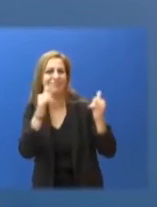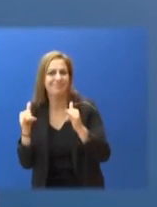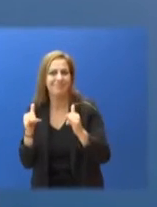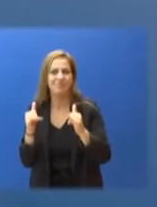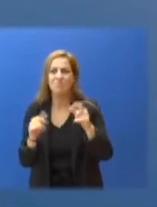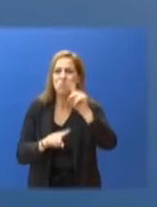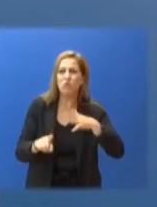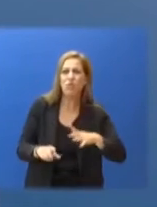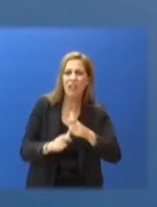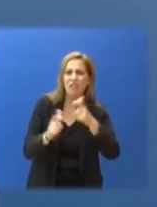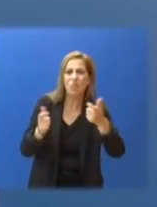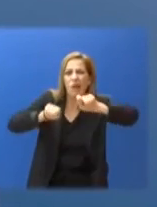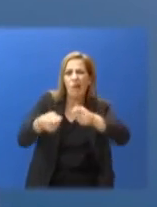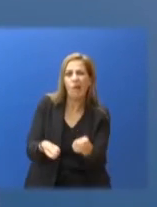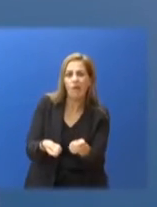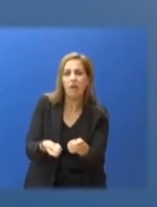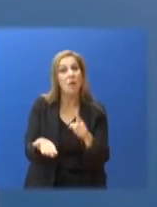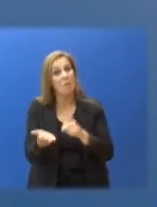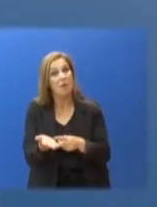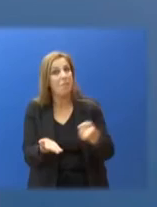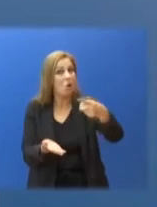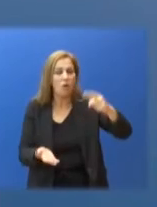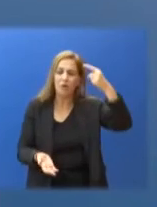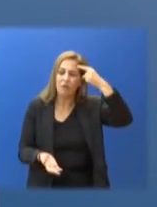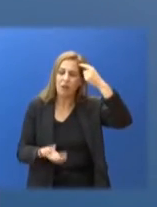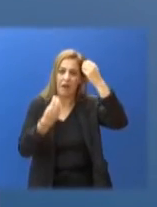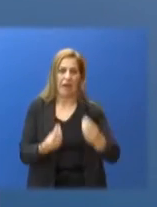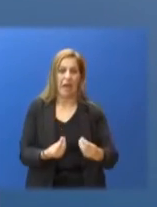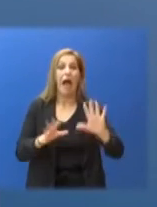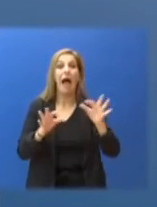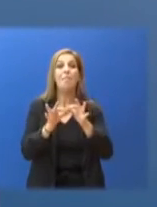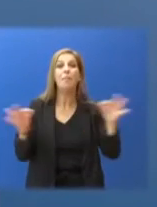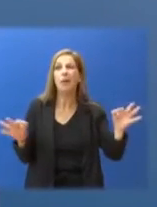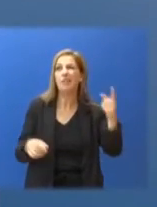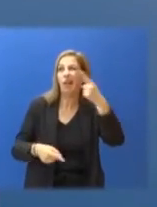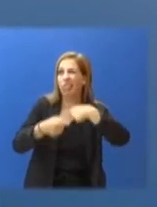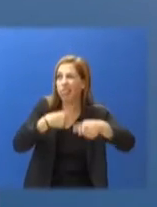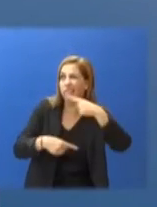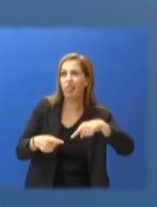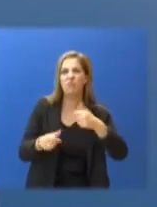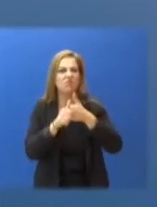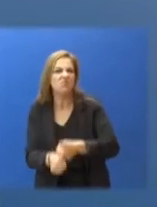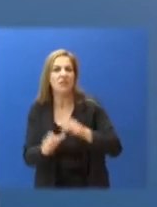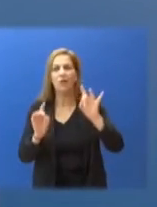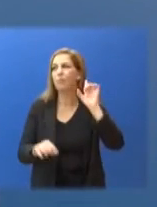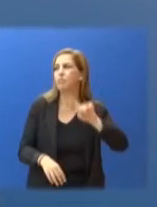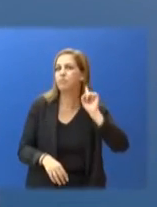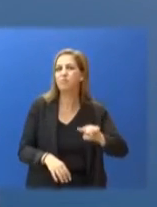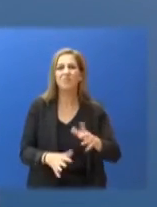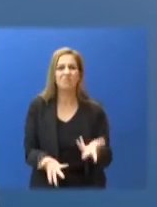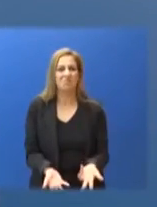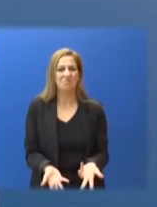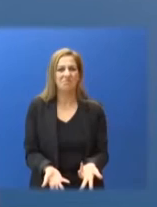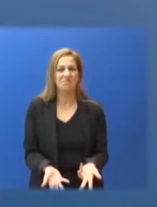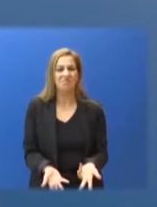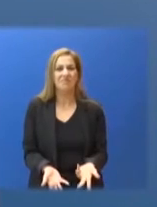Υπεύθυνα πρέπει να δούμε τα μέτρα και να τα εφαρμόζουμε, όχι ως μια διάσταση καταναγκασμού. Εδώ δεν πάει κάποιος να κοροϊδέψει